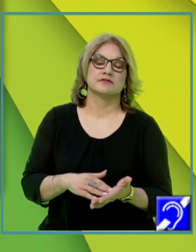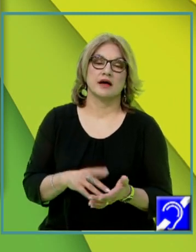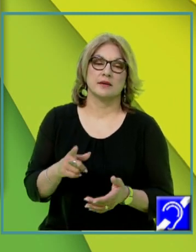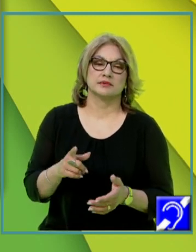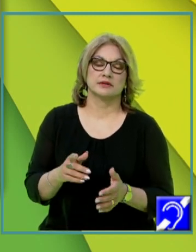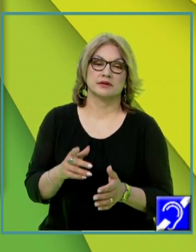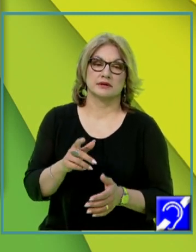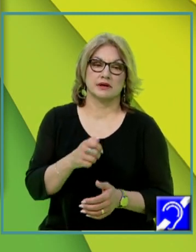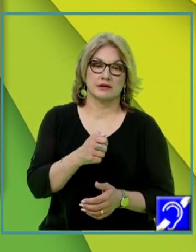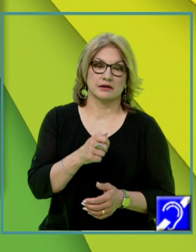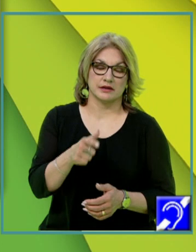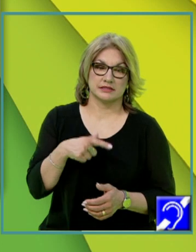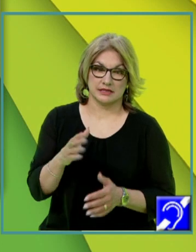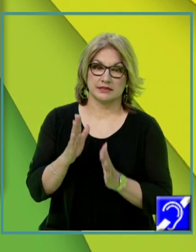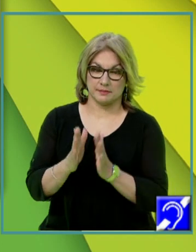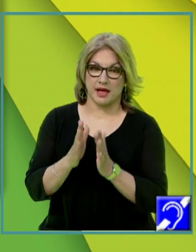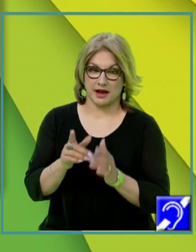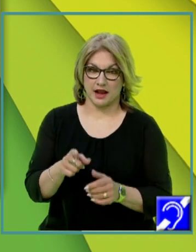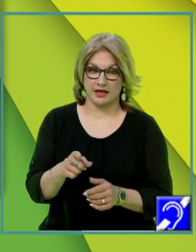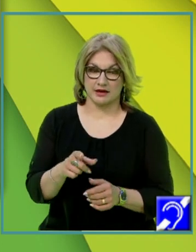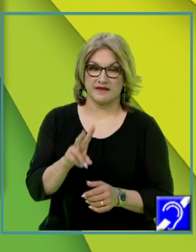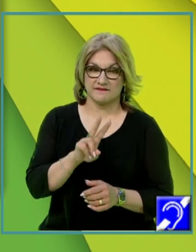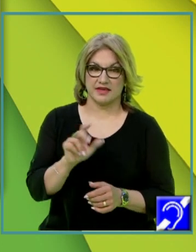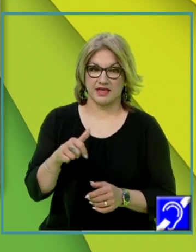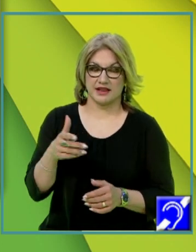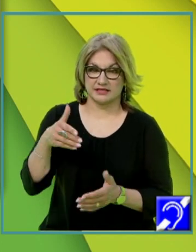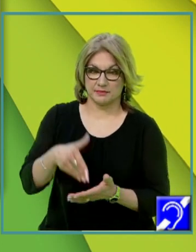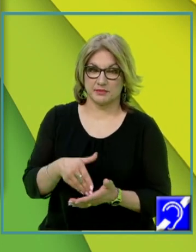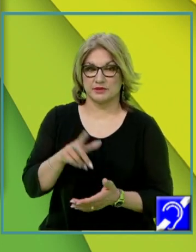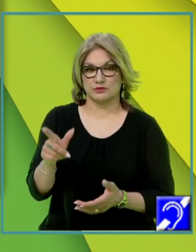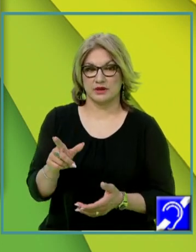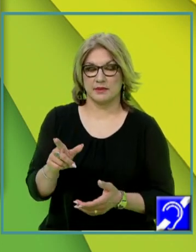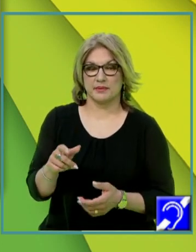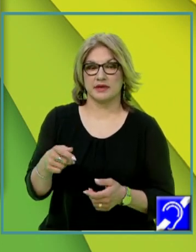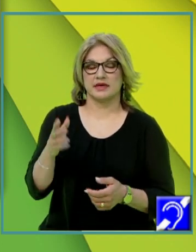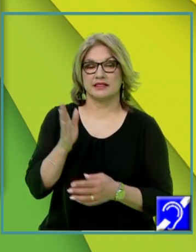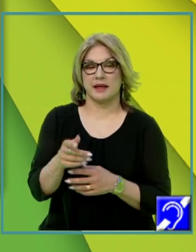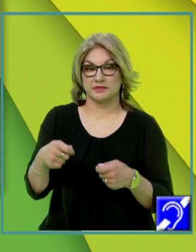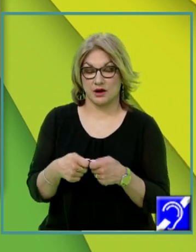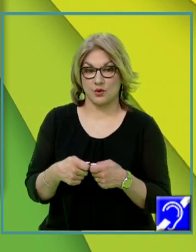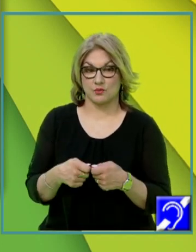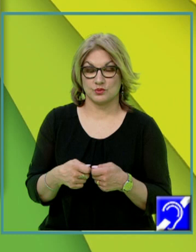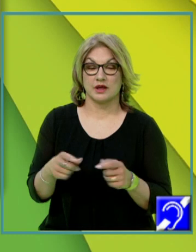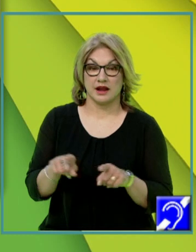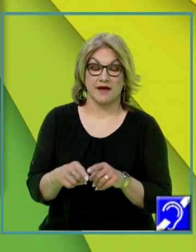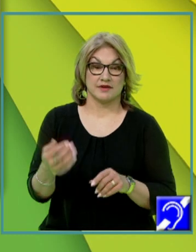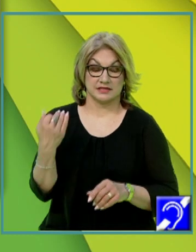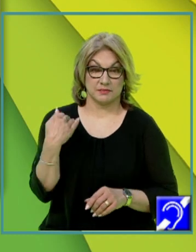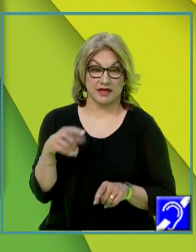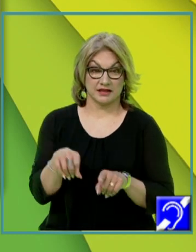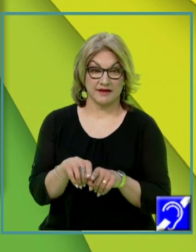paralelă cu AB înseamnă că perpendiculara VL pe AB este perpendiculară și pe dreapta comună la fel dreapta din spate